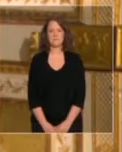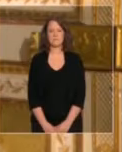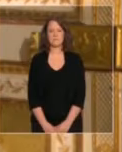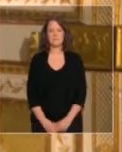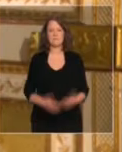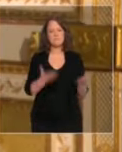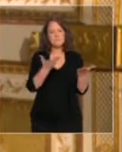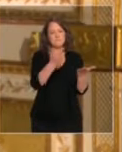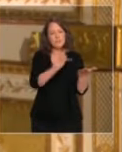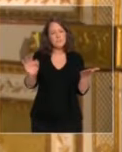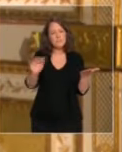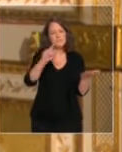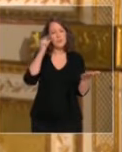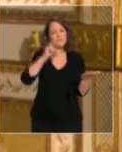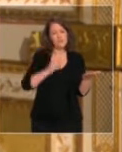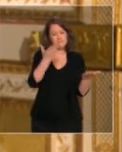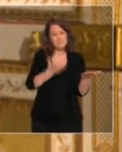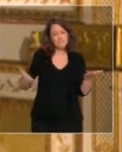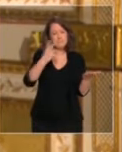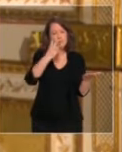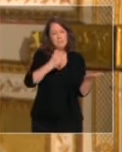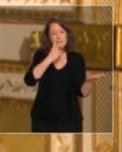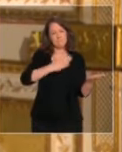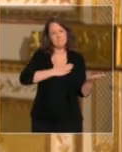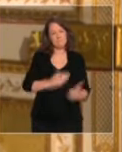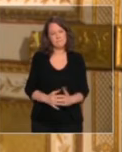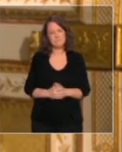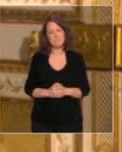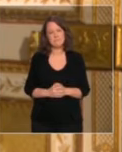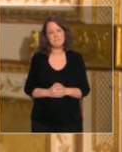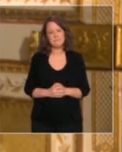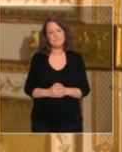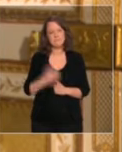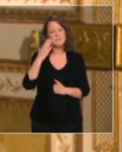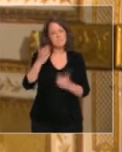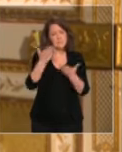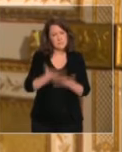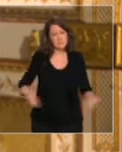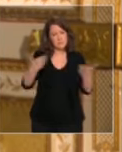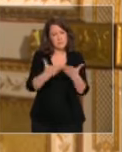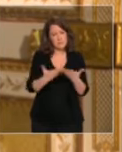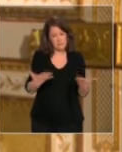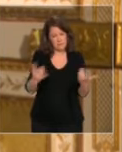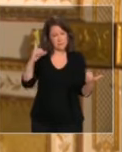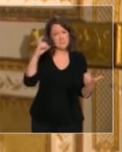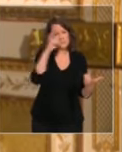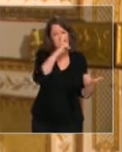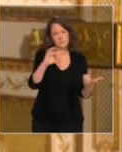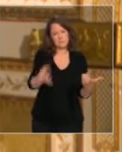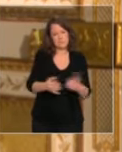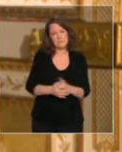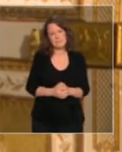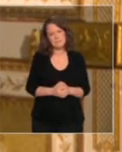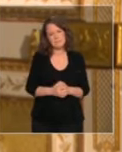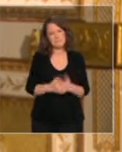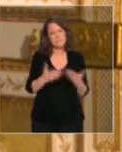Françaises, Français, mes chers compatriotes, nous sommes en train de vivre des jours difficiles. Nous ressentons